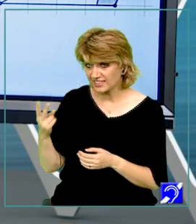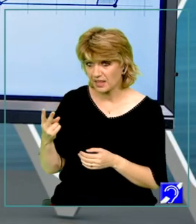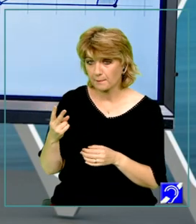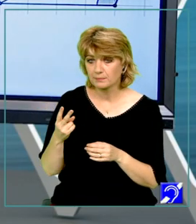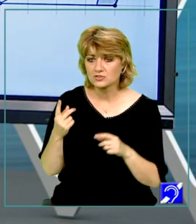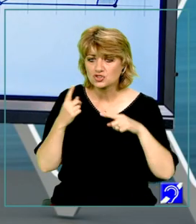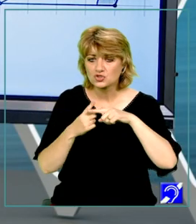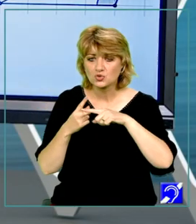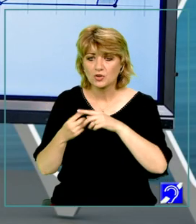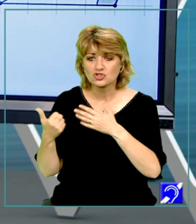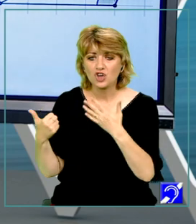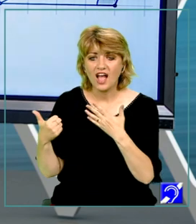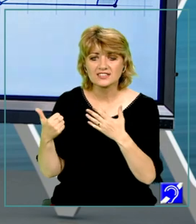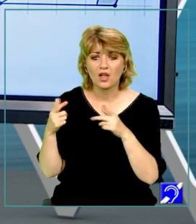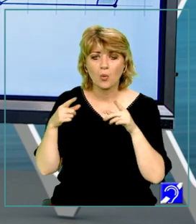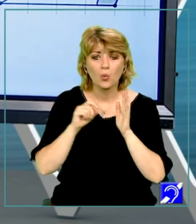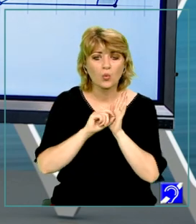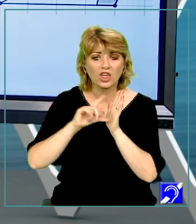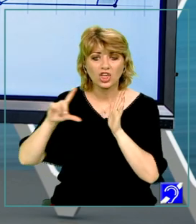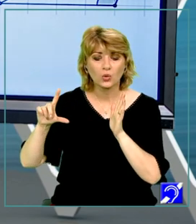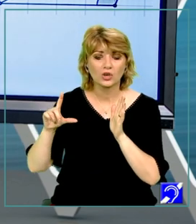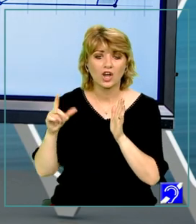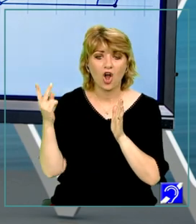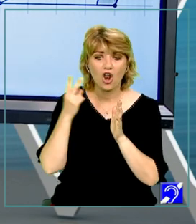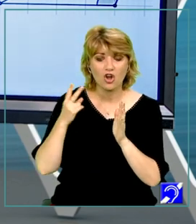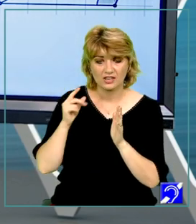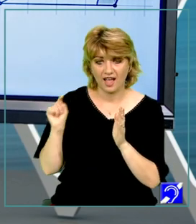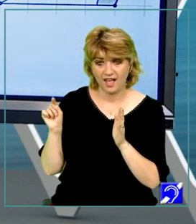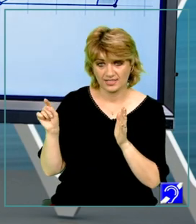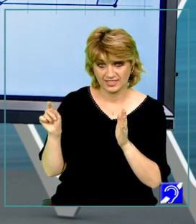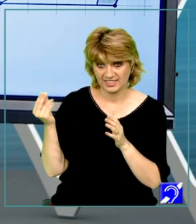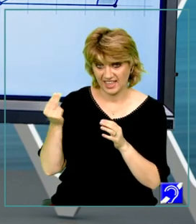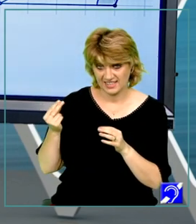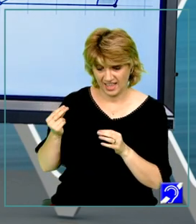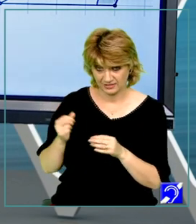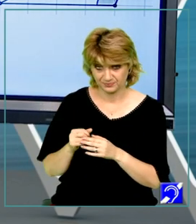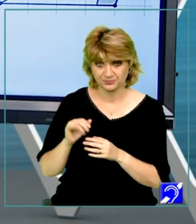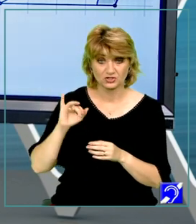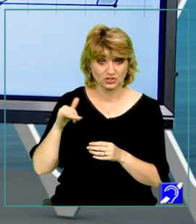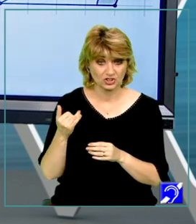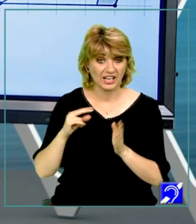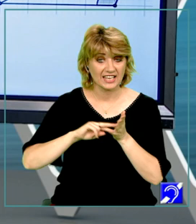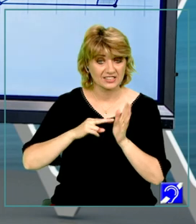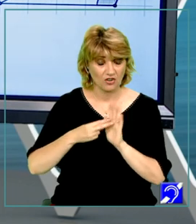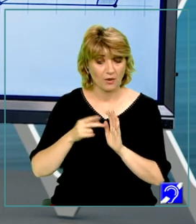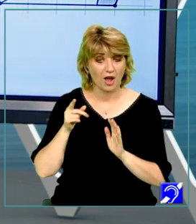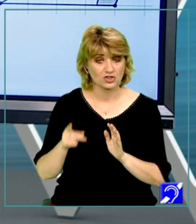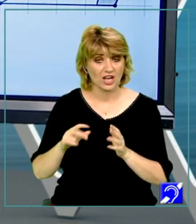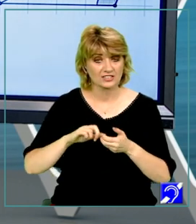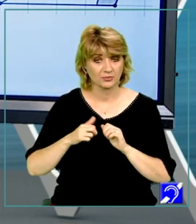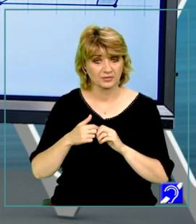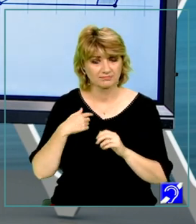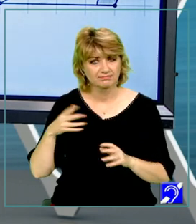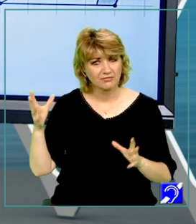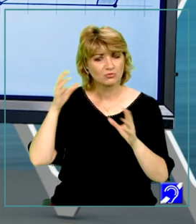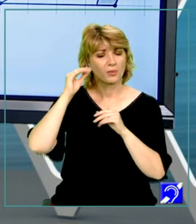celor șase unghiuri colorate din figură și rezolvăm această problemă aducându-ne